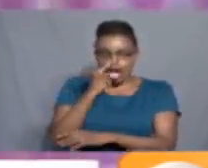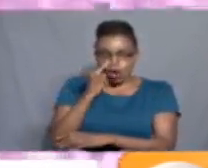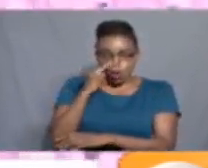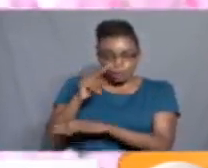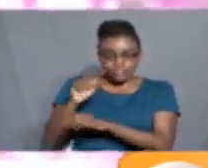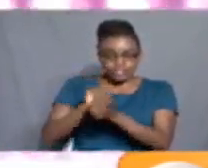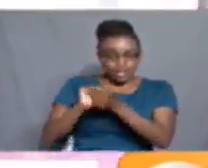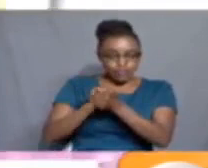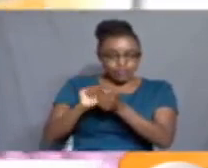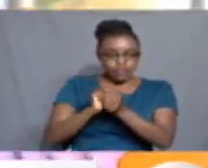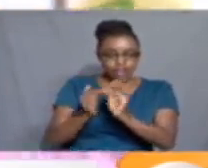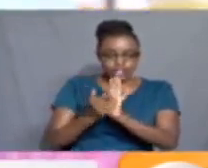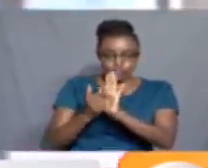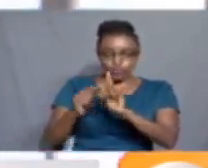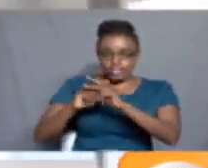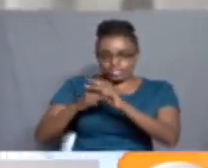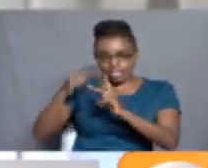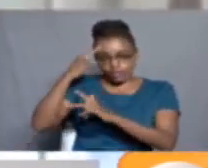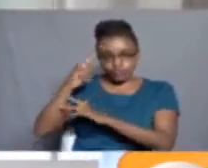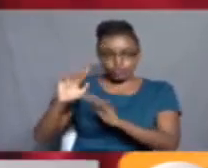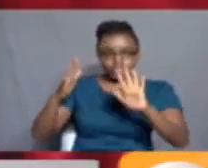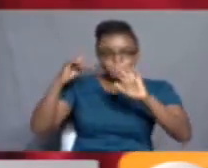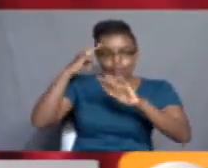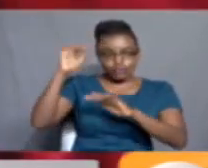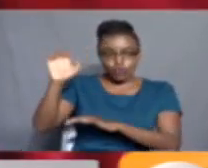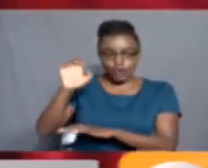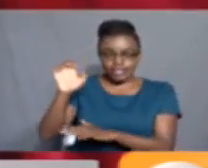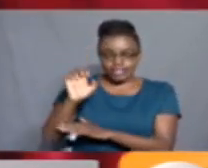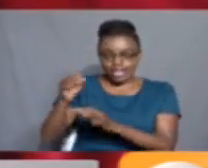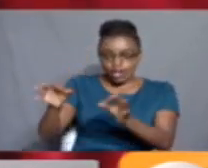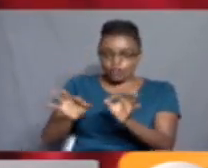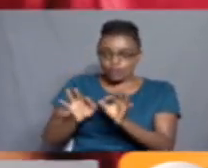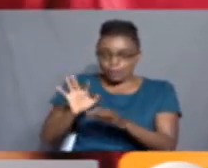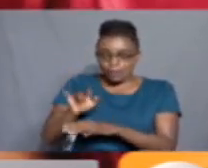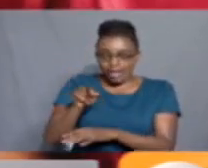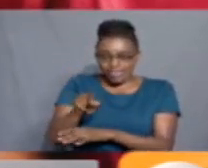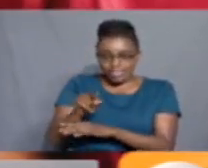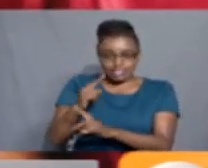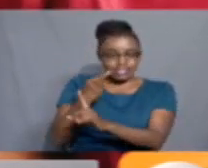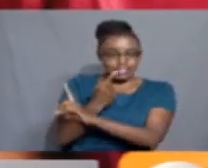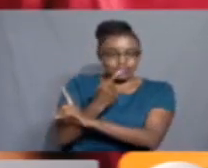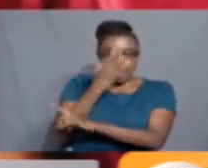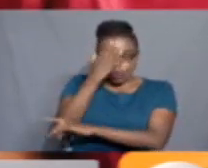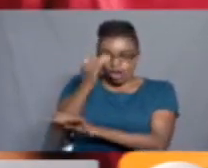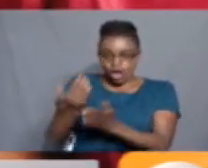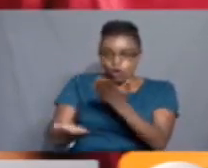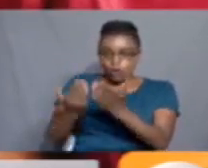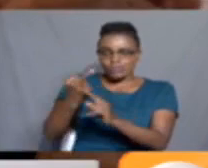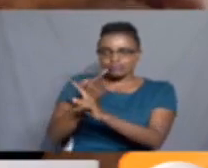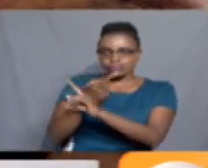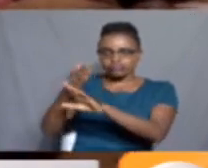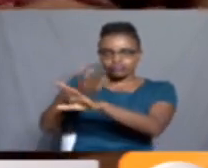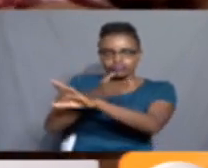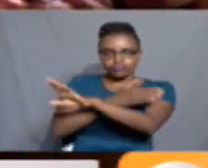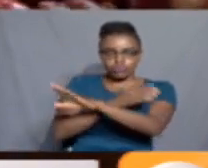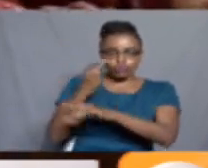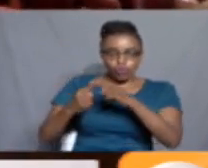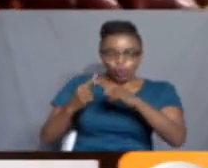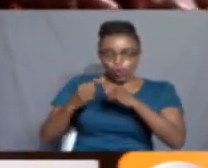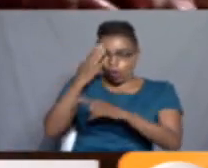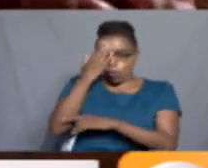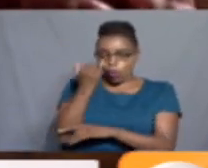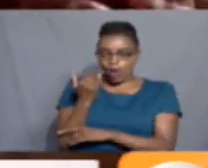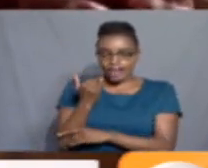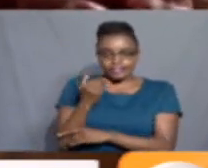hii inoashiria muanzo wa msimu wa pasaka Kwa familia yake hii ni tofauti ya kilinganisha na miaka iliopita kutokana na